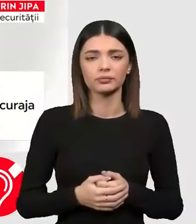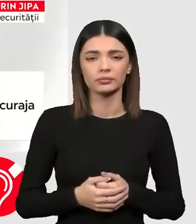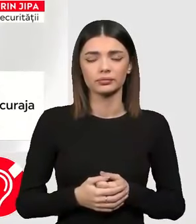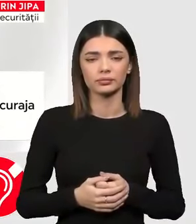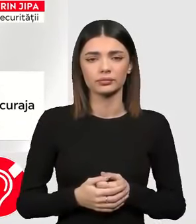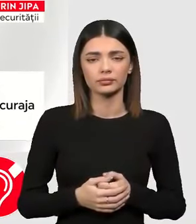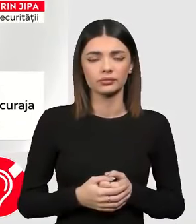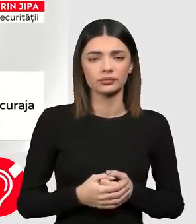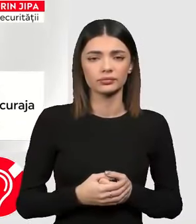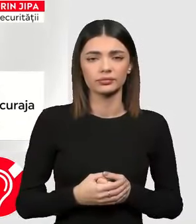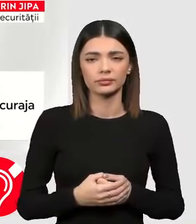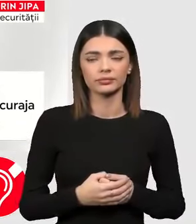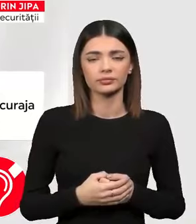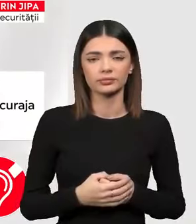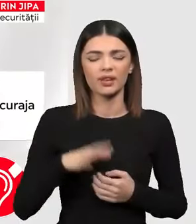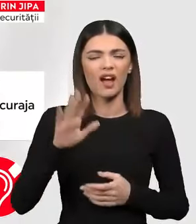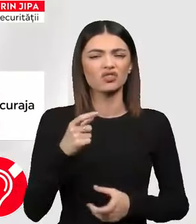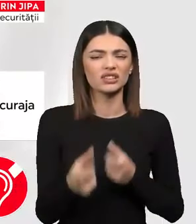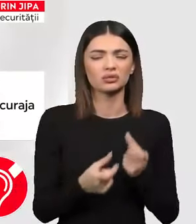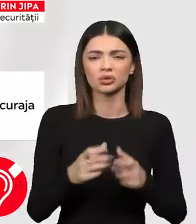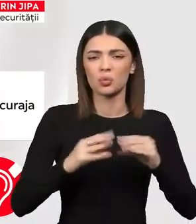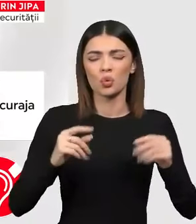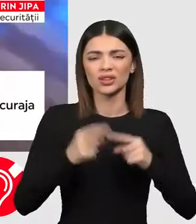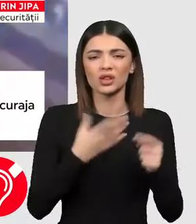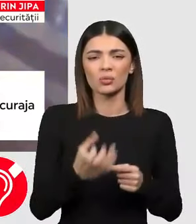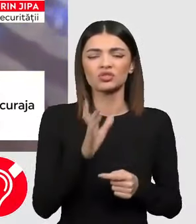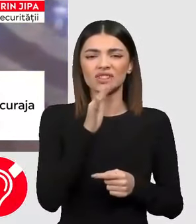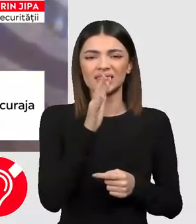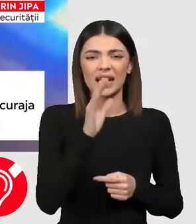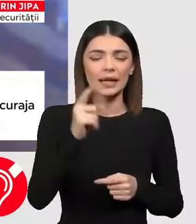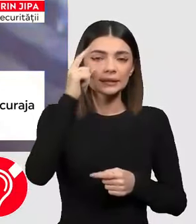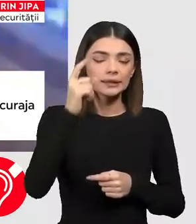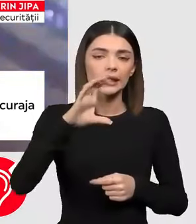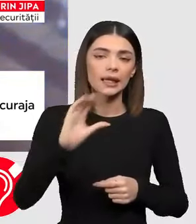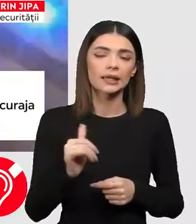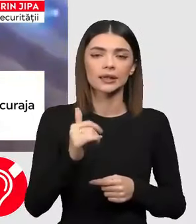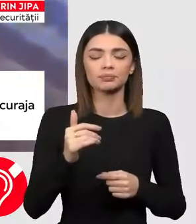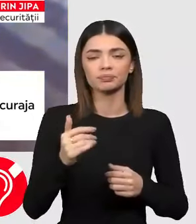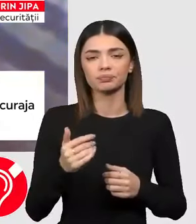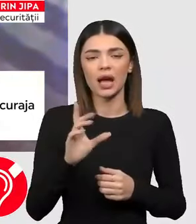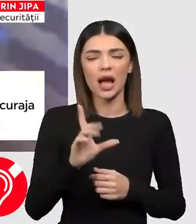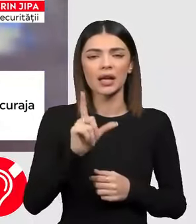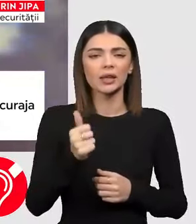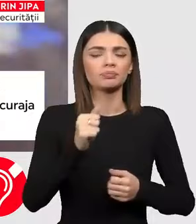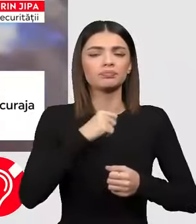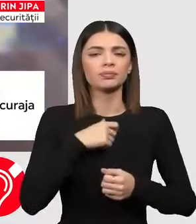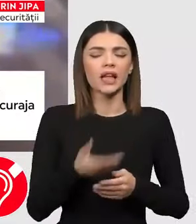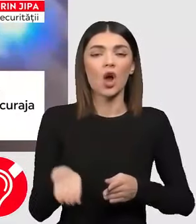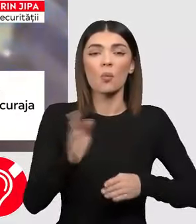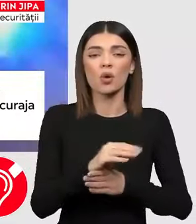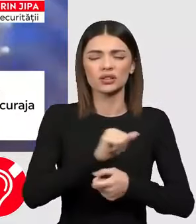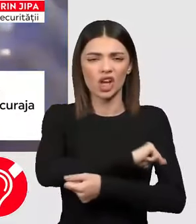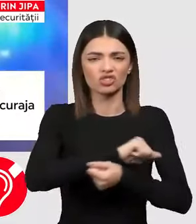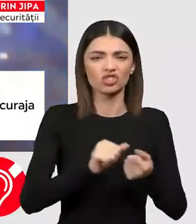S-a tot vorbit după ce Israelul se presupune că l-a eliminat pe numărul